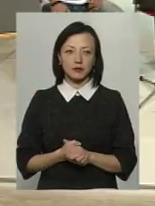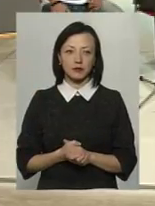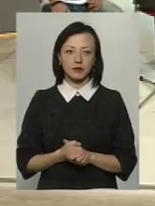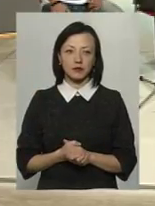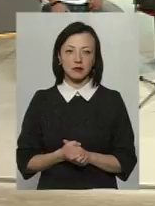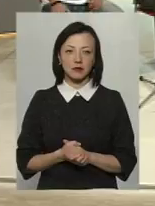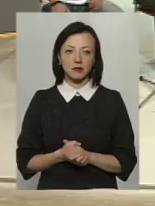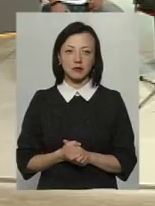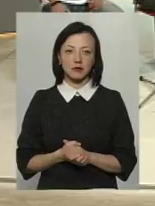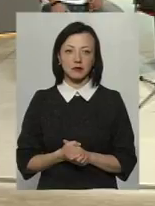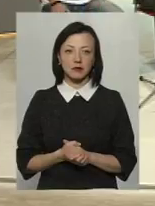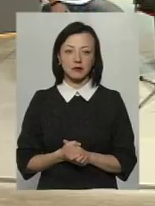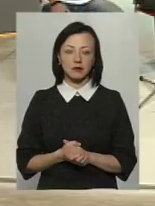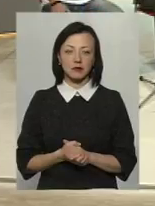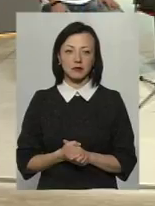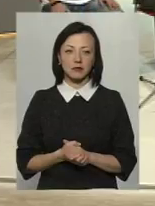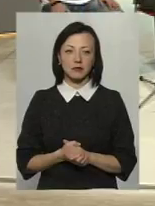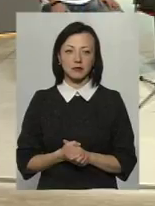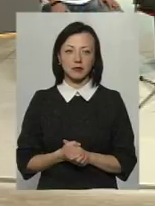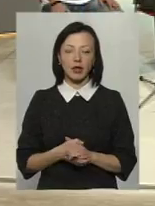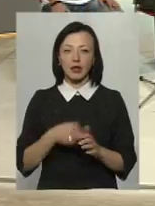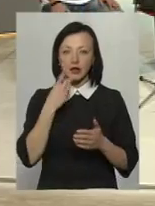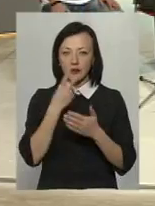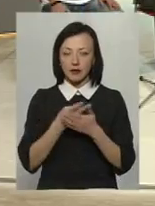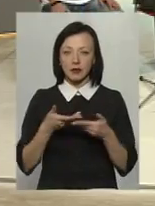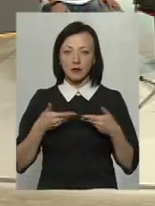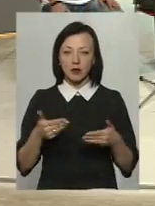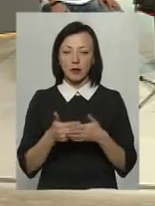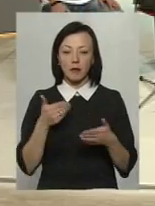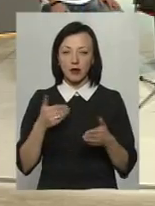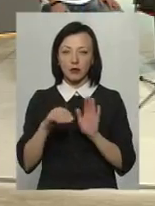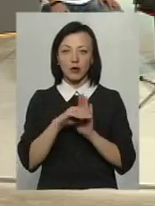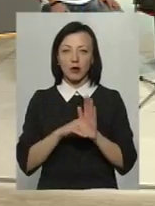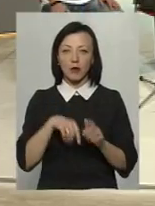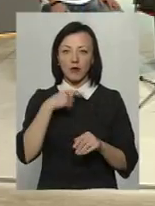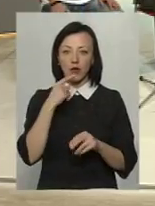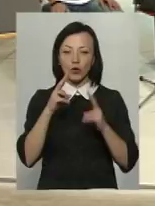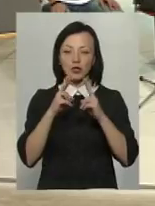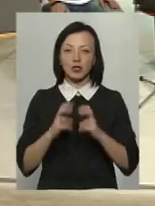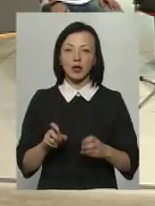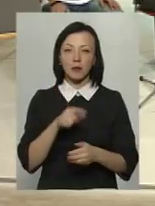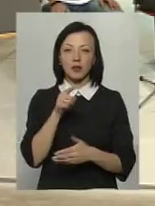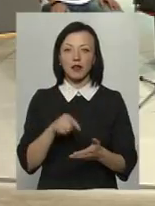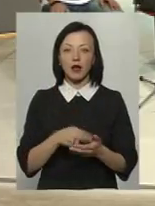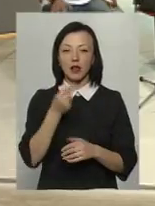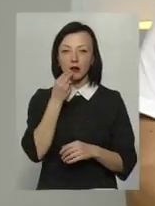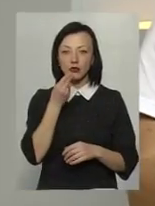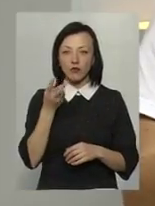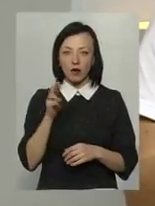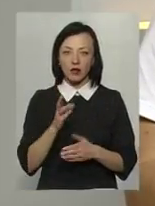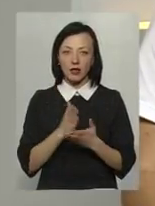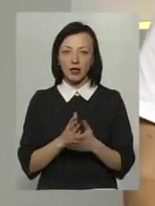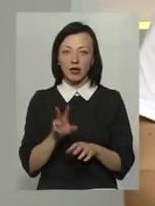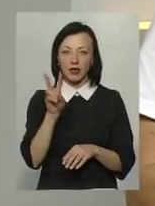Дивіться, ми коли говорили сьогодні, перед передачою розгадали питання харчування. Є дві